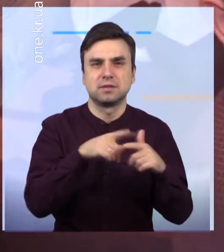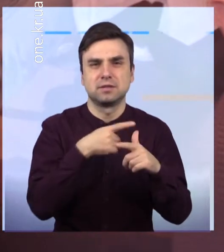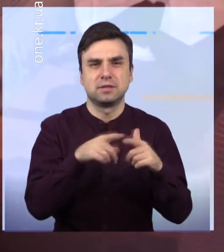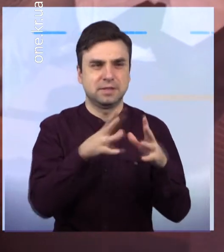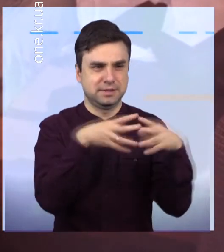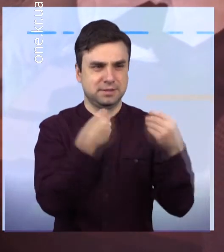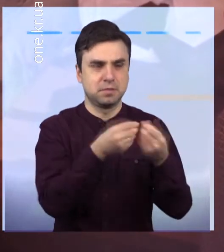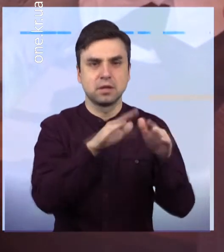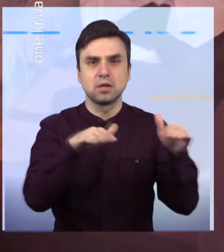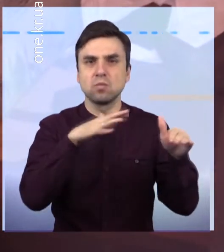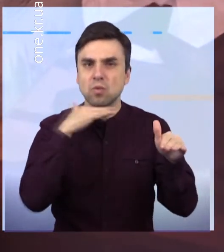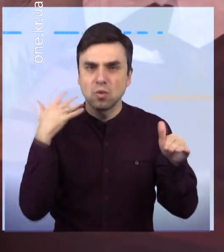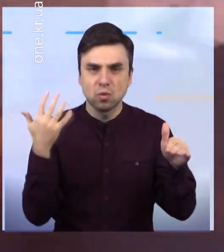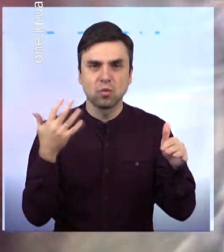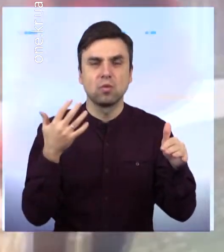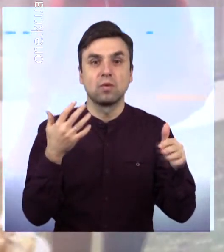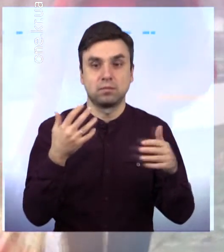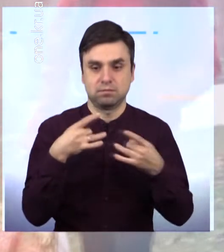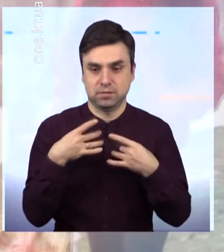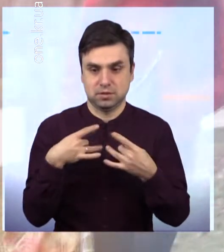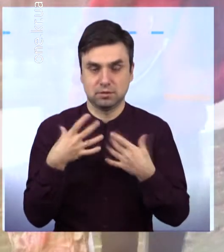що, власне кажучи, і реалізували на свято